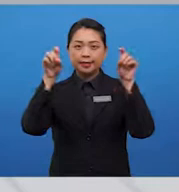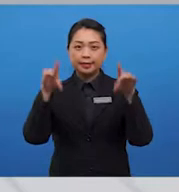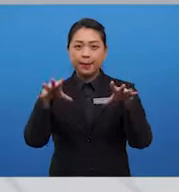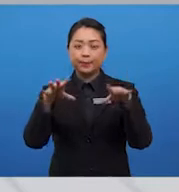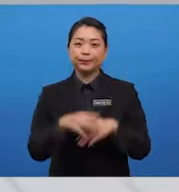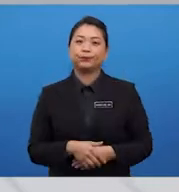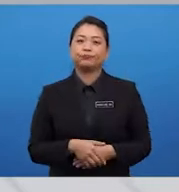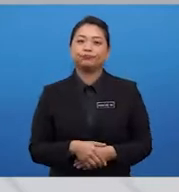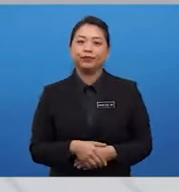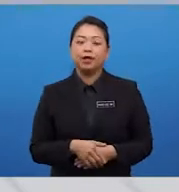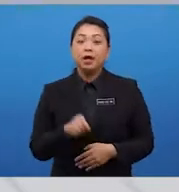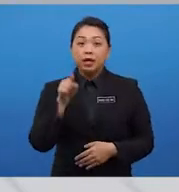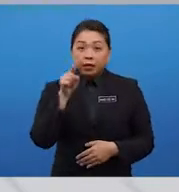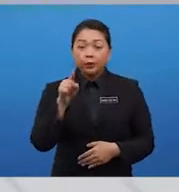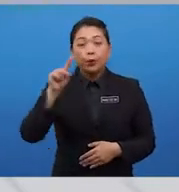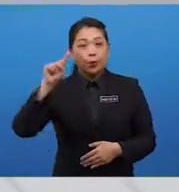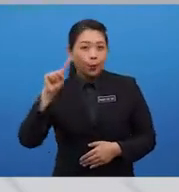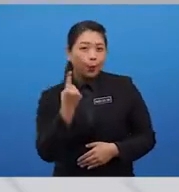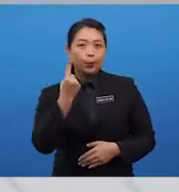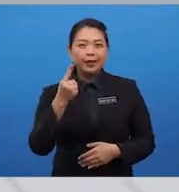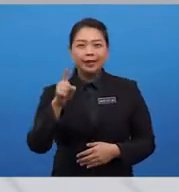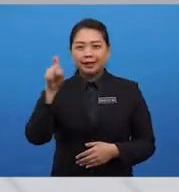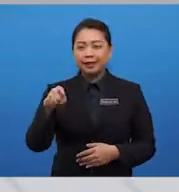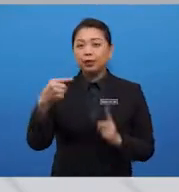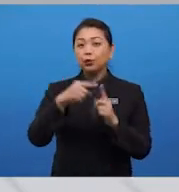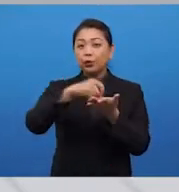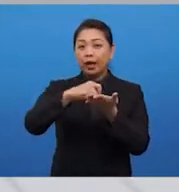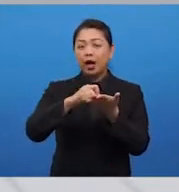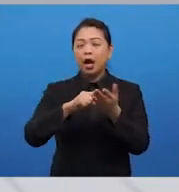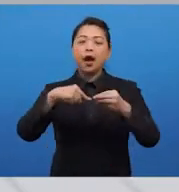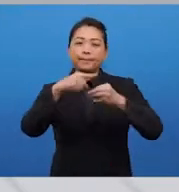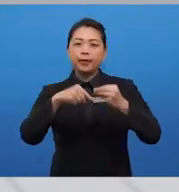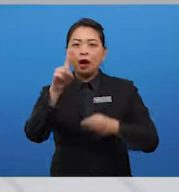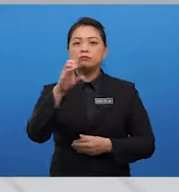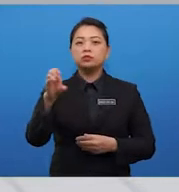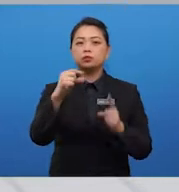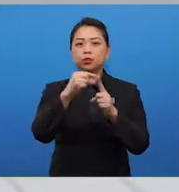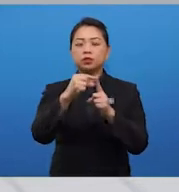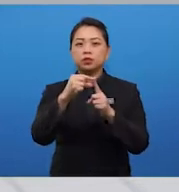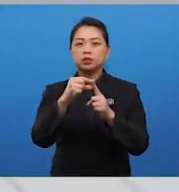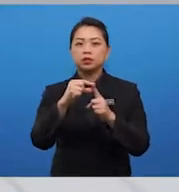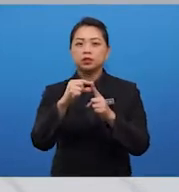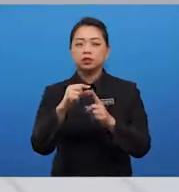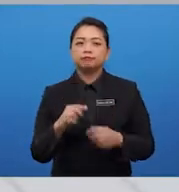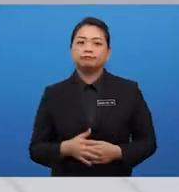You only need to write in about 100 words. Now,